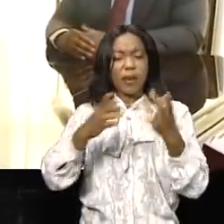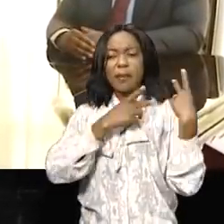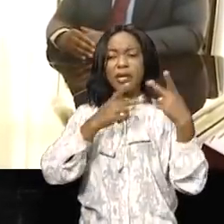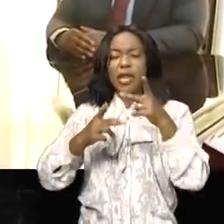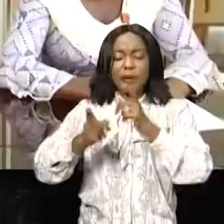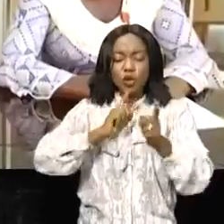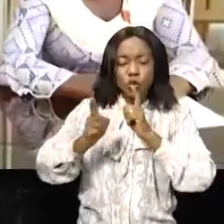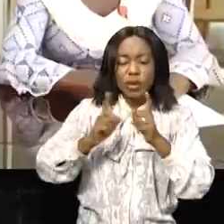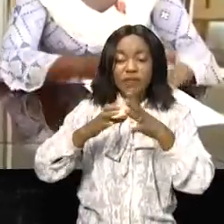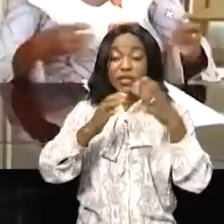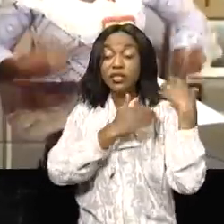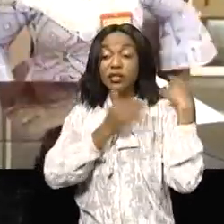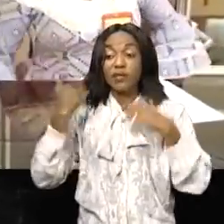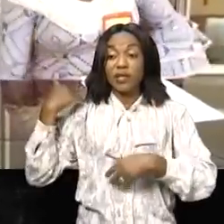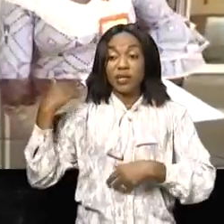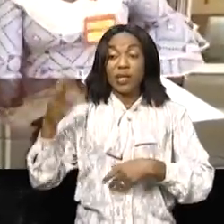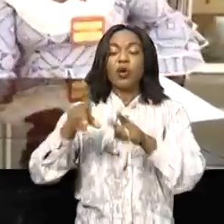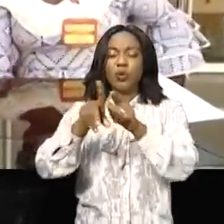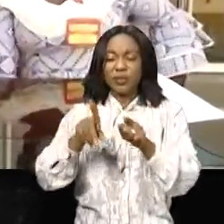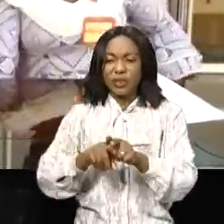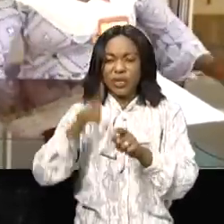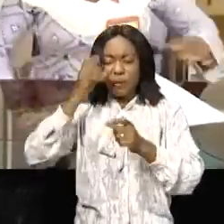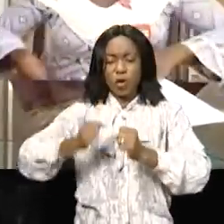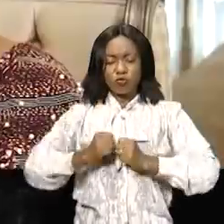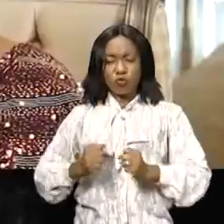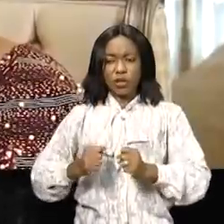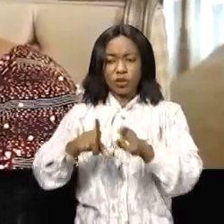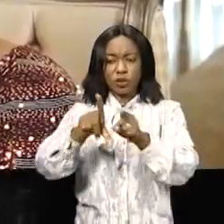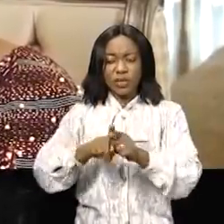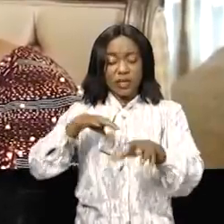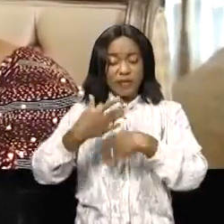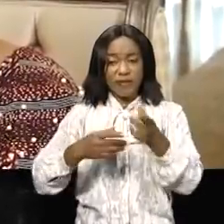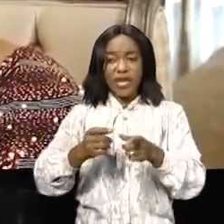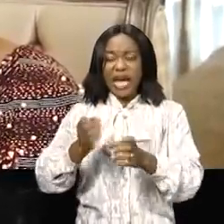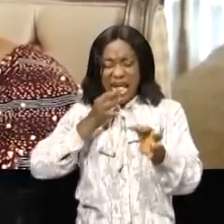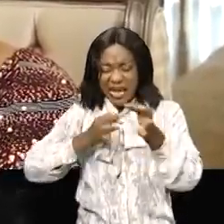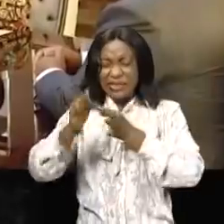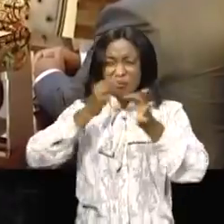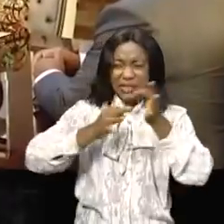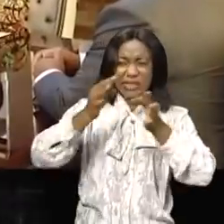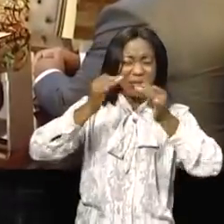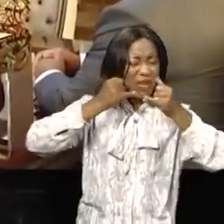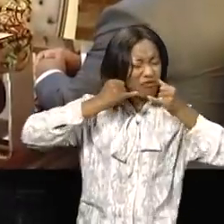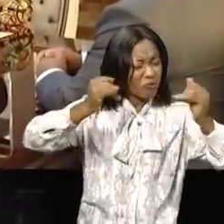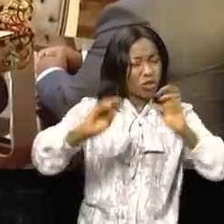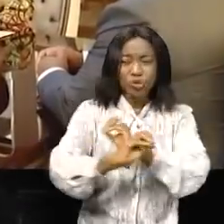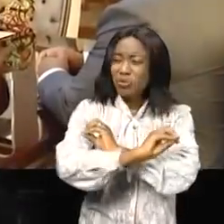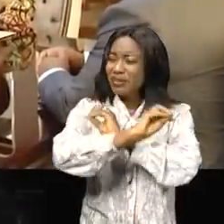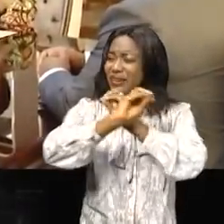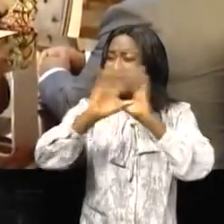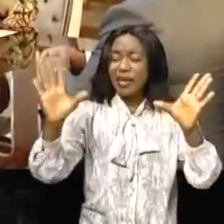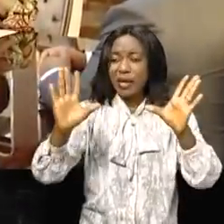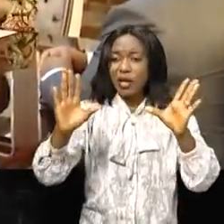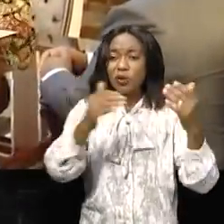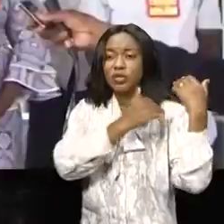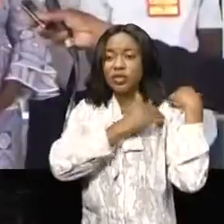de la République ce digne fils du pays plein de courage affirme avoir fourni au chef de l'État des informations d'une importance capitale